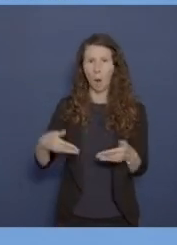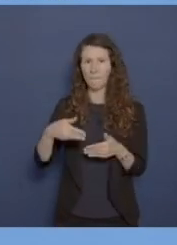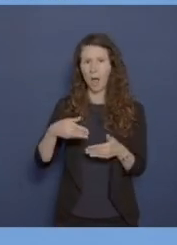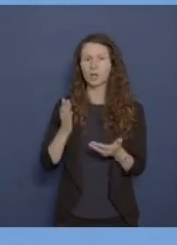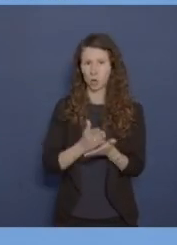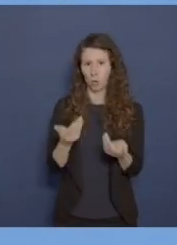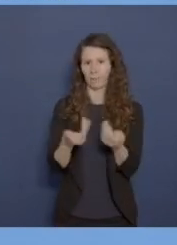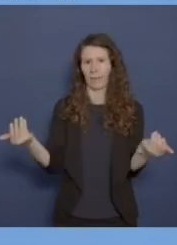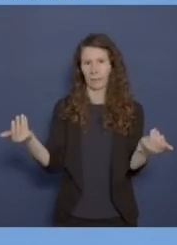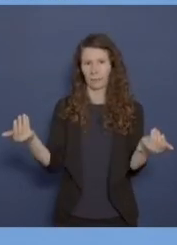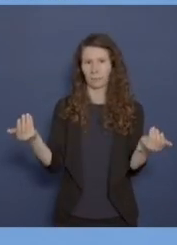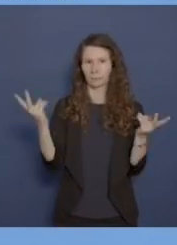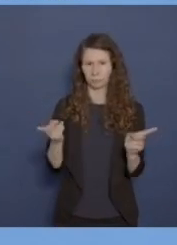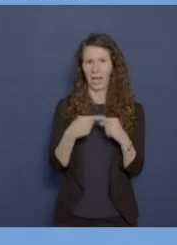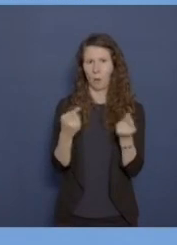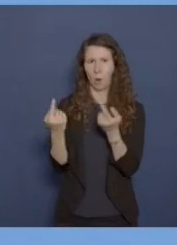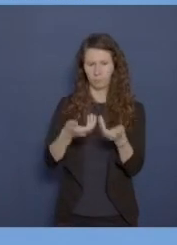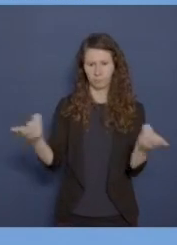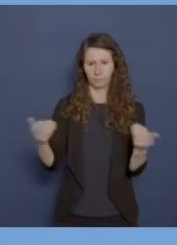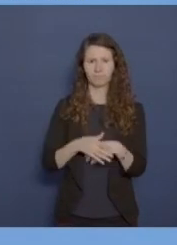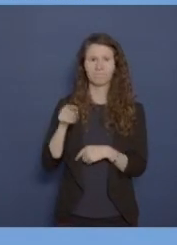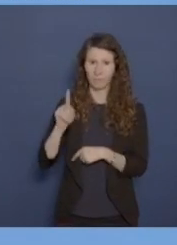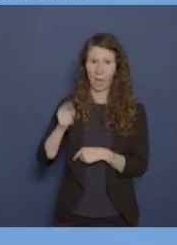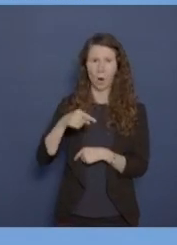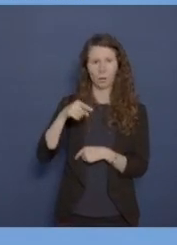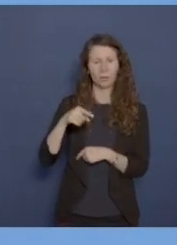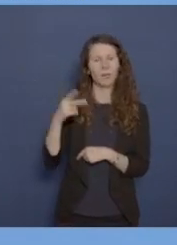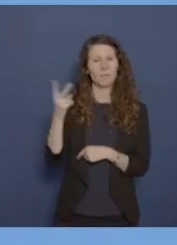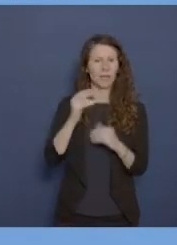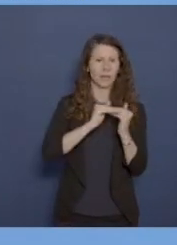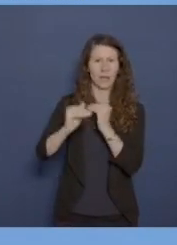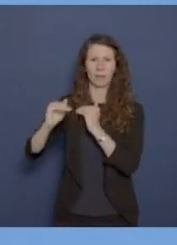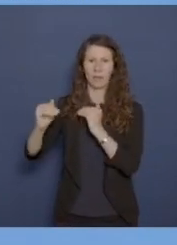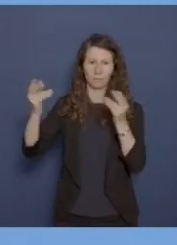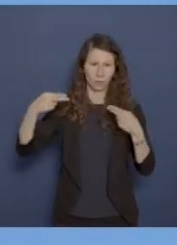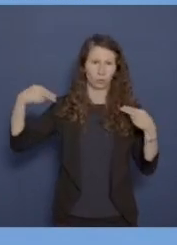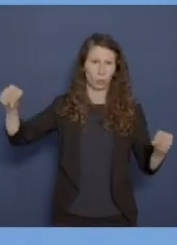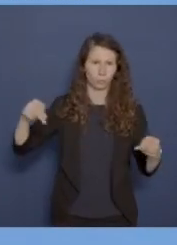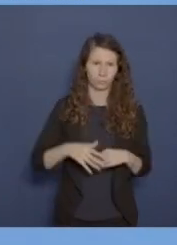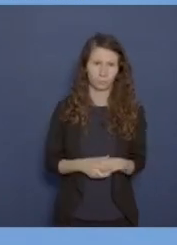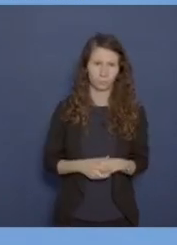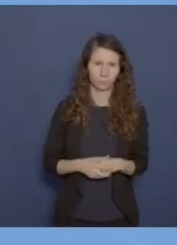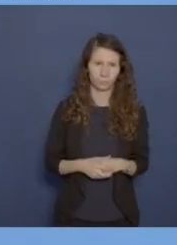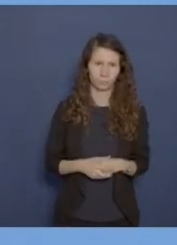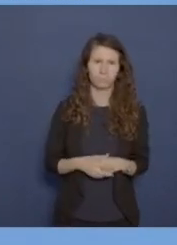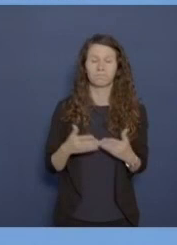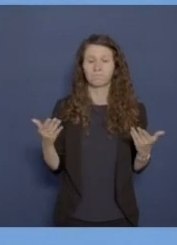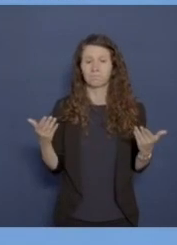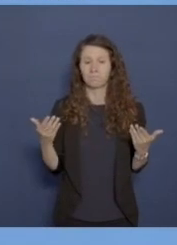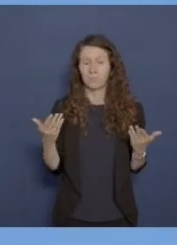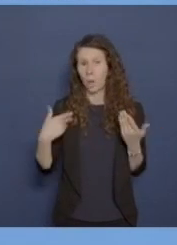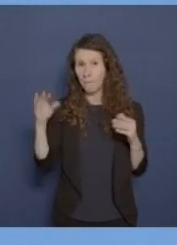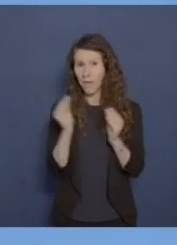getrennt und es hat auch hier Repatriierungen auf beiden Seiten gegeben. Darüber hinaus kann ich Ihnen